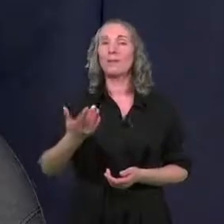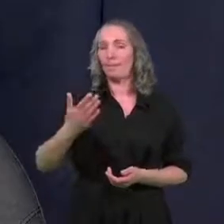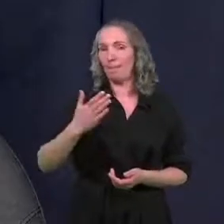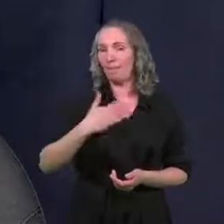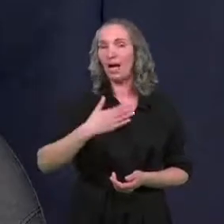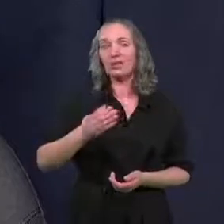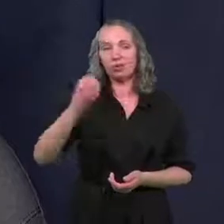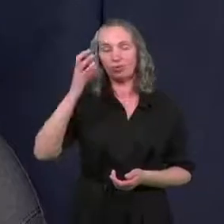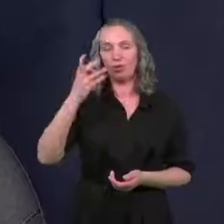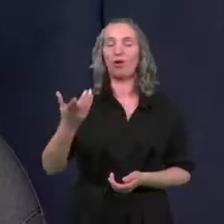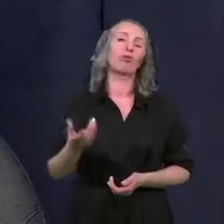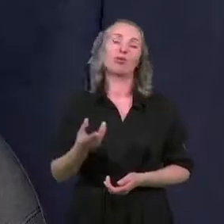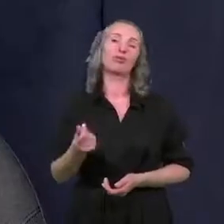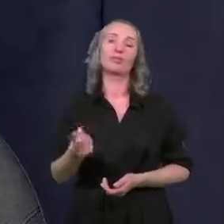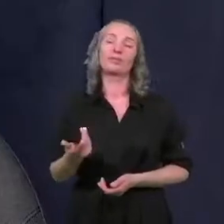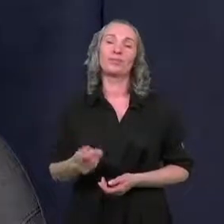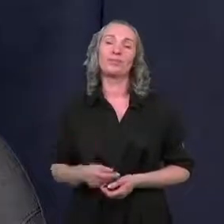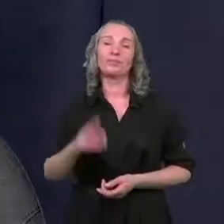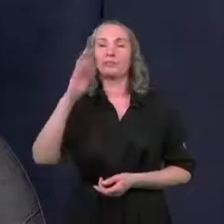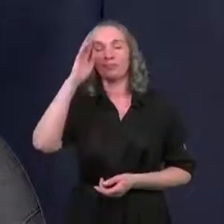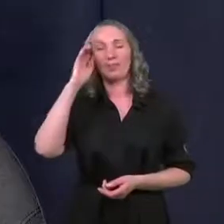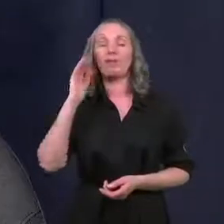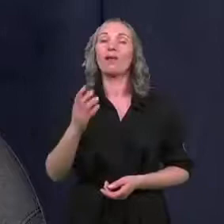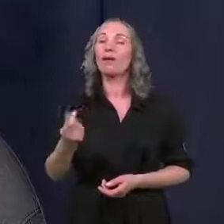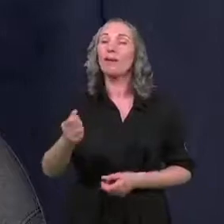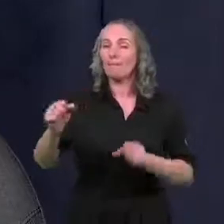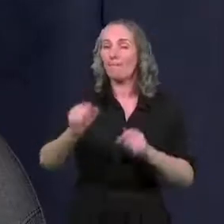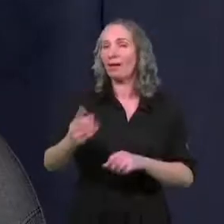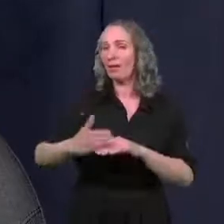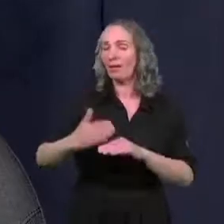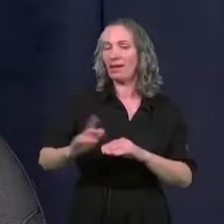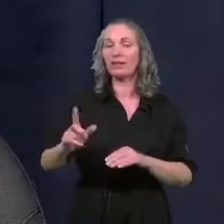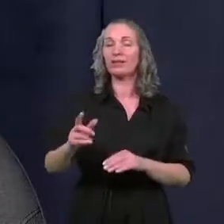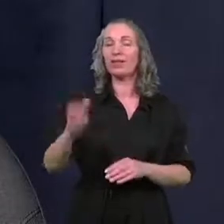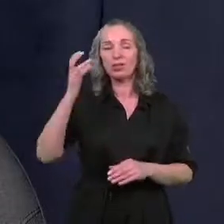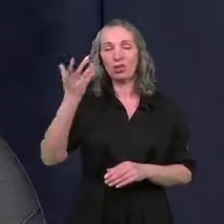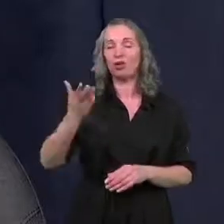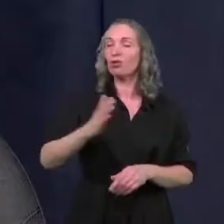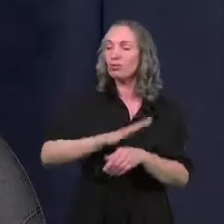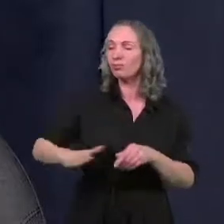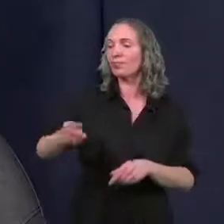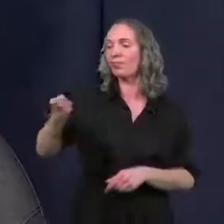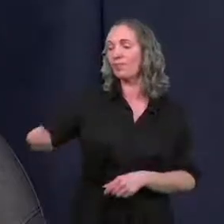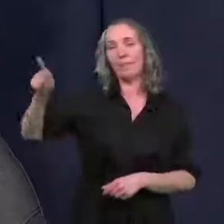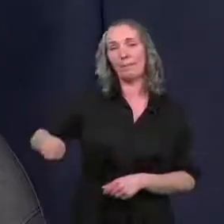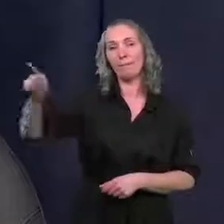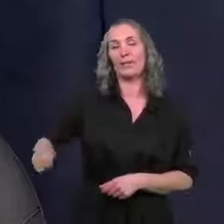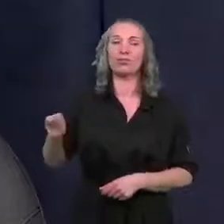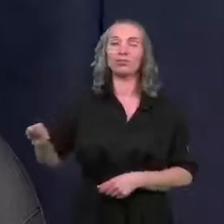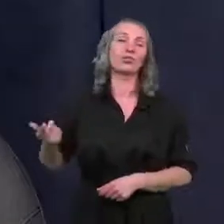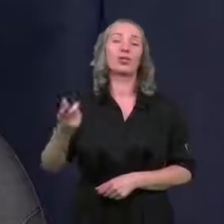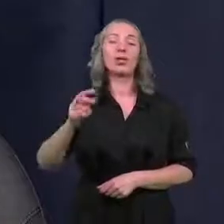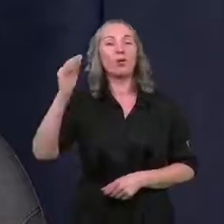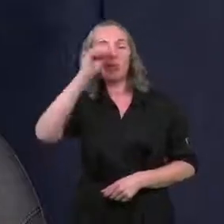posiadających zdolności powiedzmy nie tylko kredytowe, ale zdolności też pokrywania czynszów. I przede wszystkim uczymy